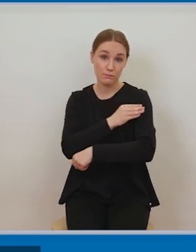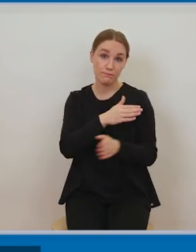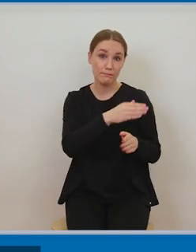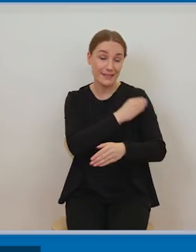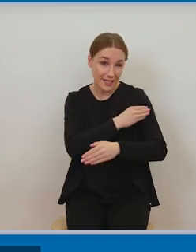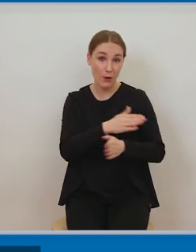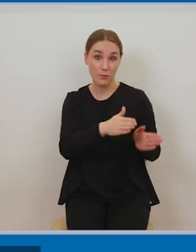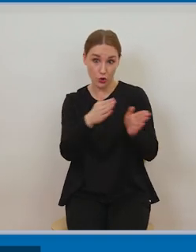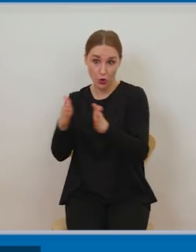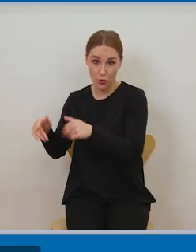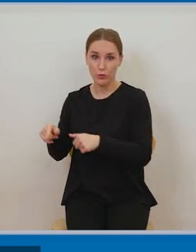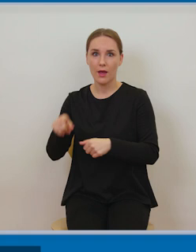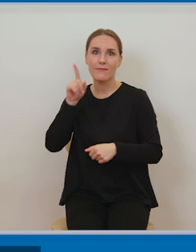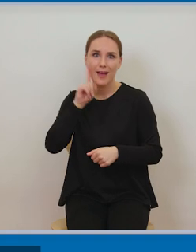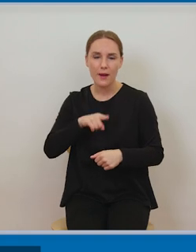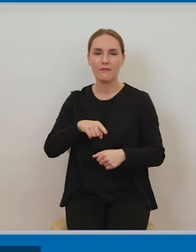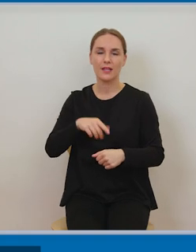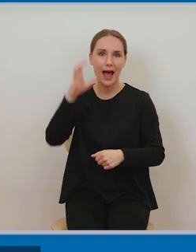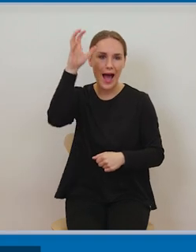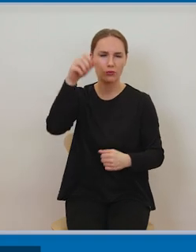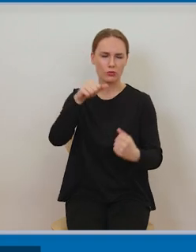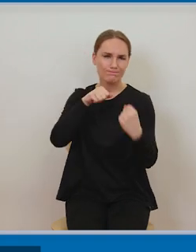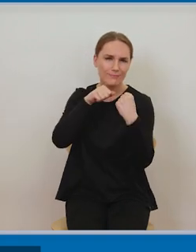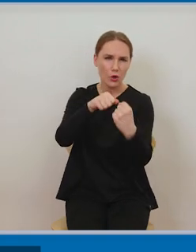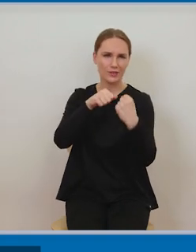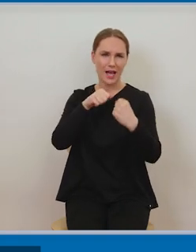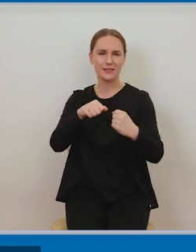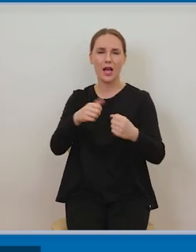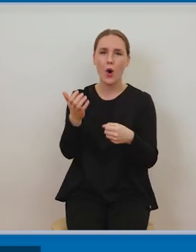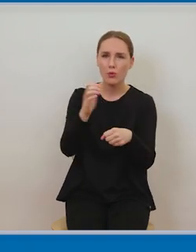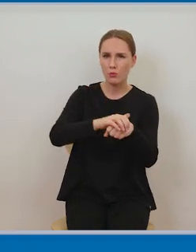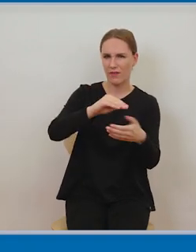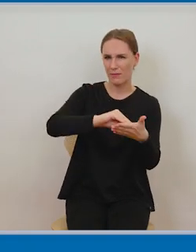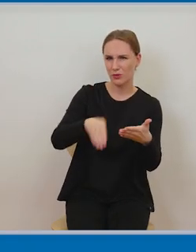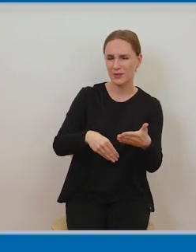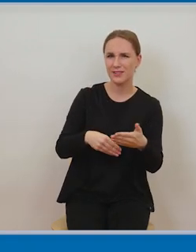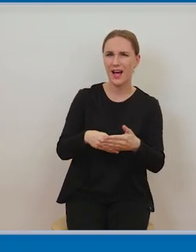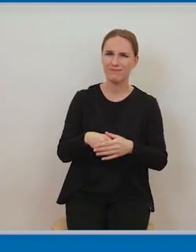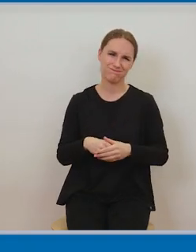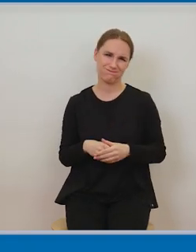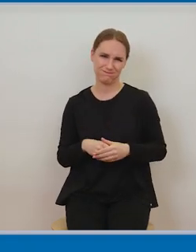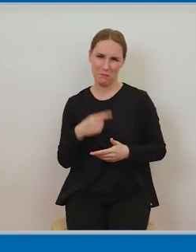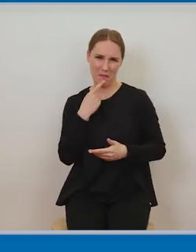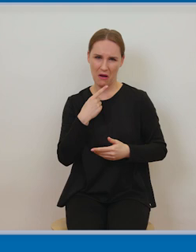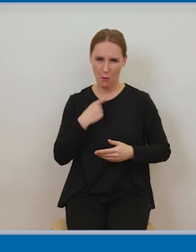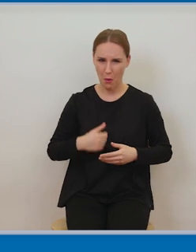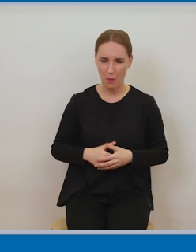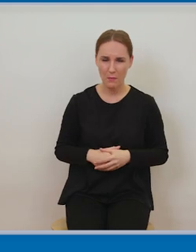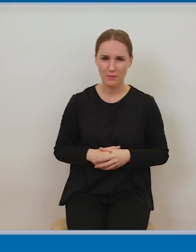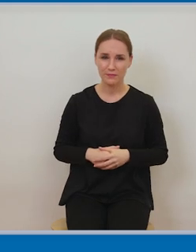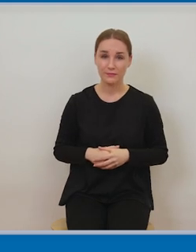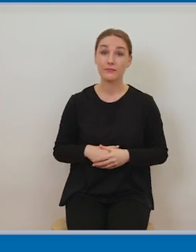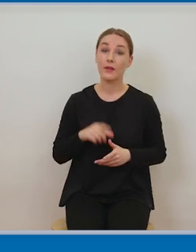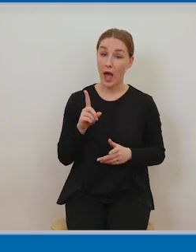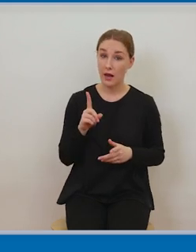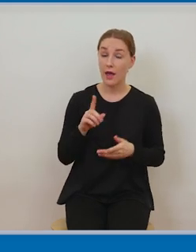podpisywał umowę z podmiotem, twórcą, który przygotował utwór. Natomiast są takie rodzaje licencji,